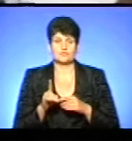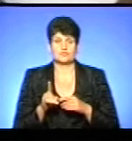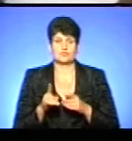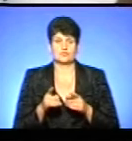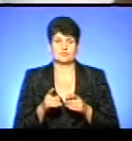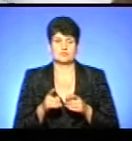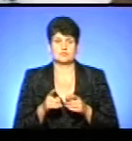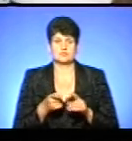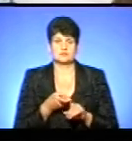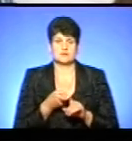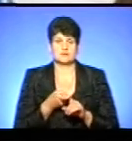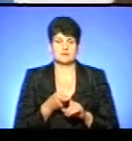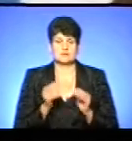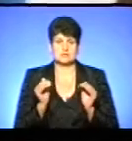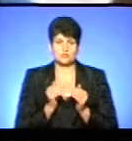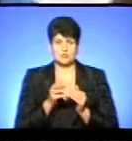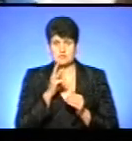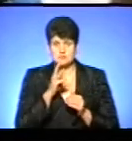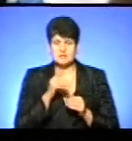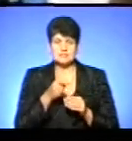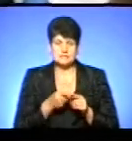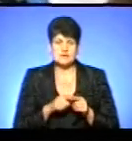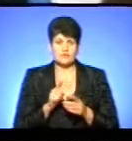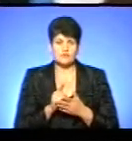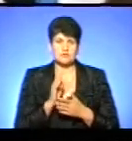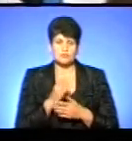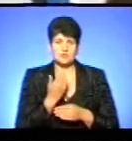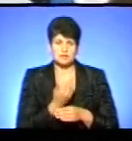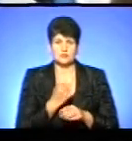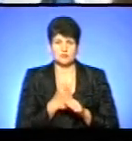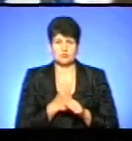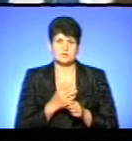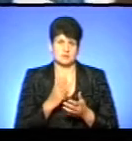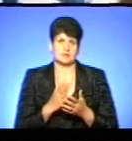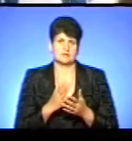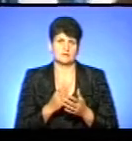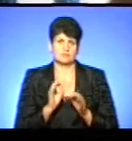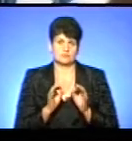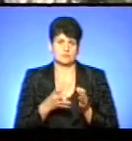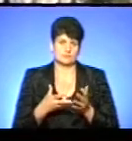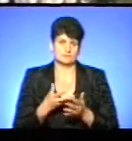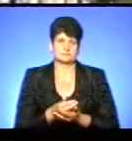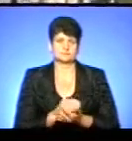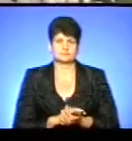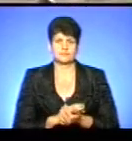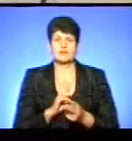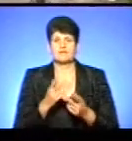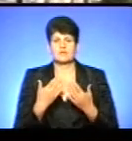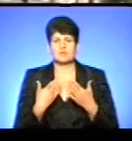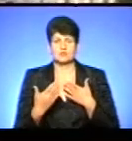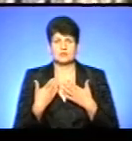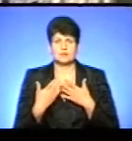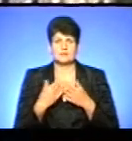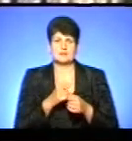оплатою праці лікарської. Тобто це має бути так само, їхня робота має бути гідно оцінена. А як ви ставитесь до